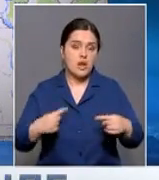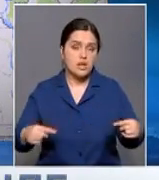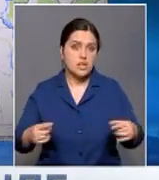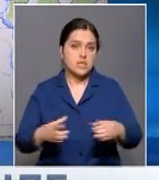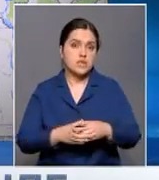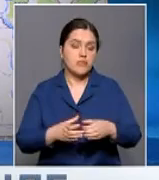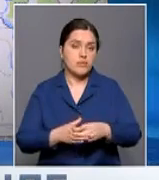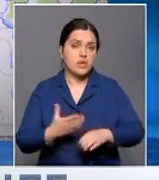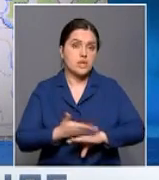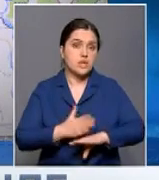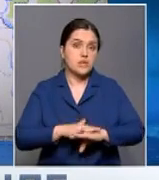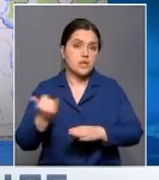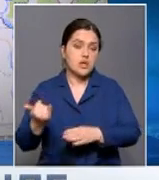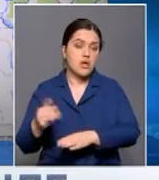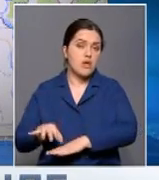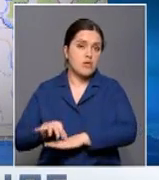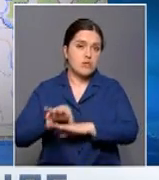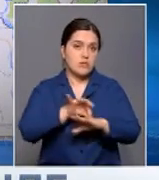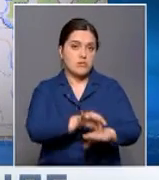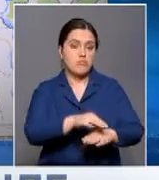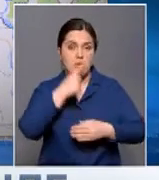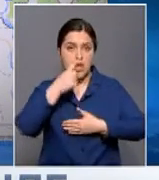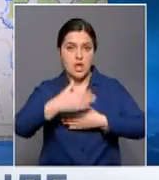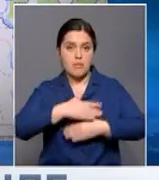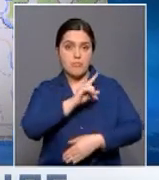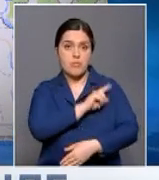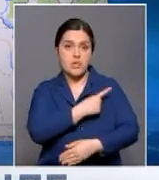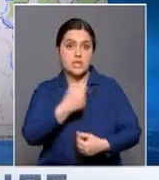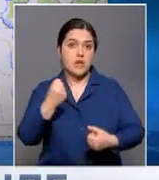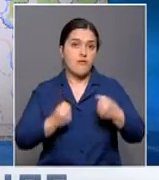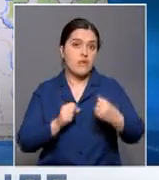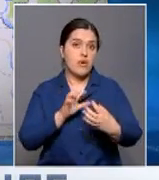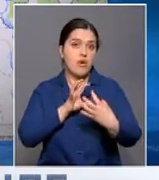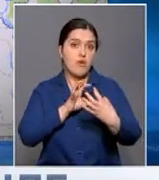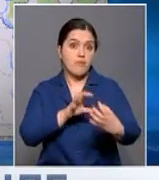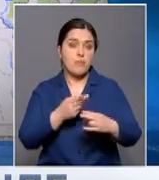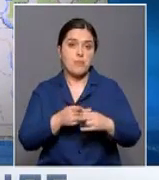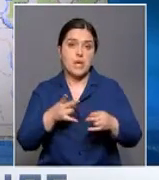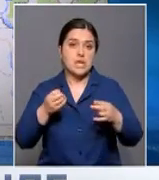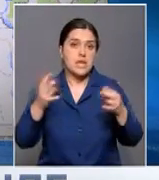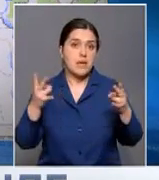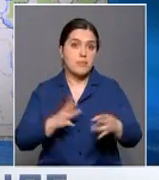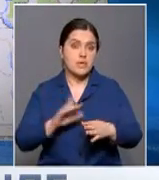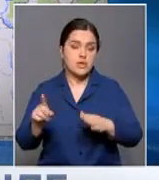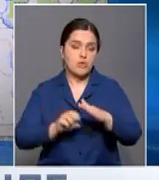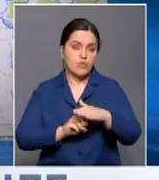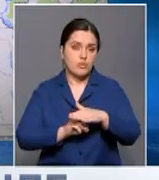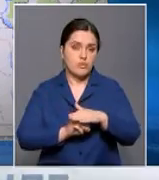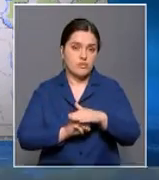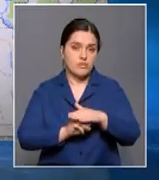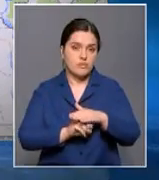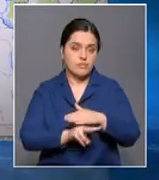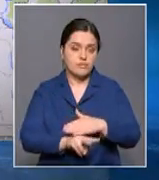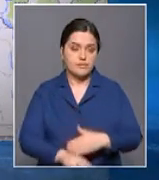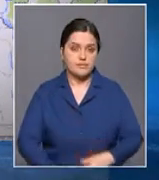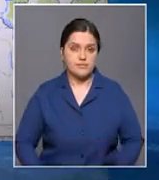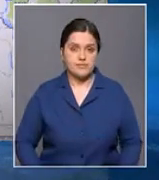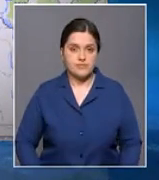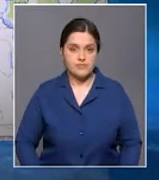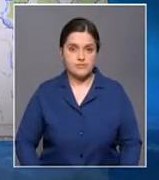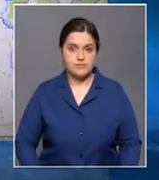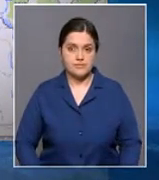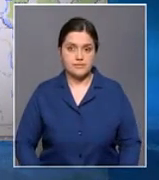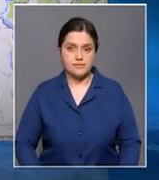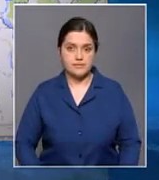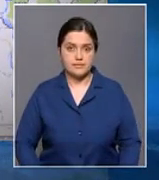степени тяжести и доставили в ближайшую больницу. При этом водитель автобуса в аварии не пострадал и даже скрылся с места происшествия.